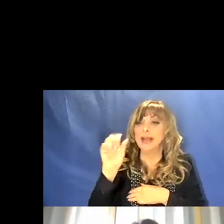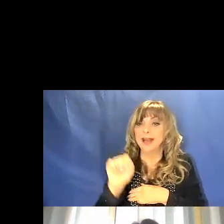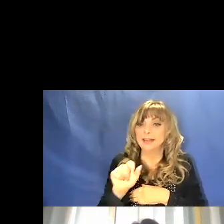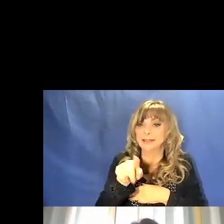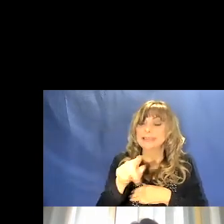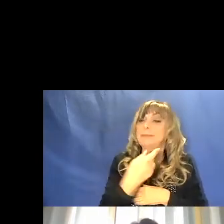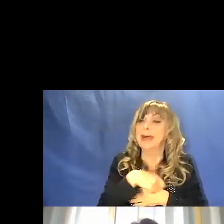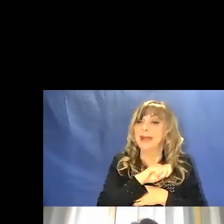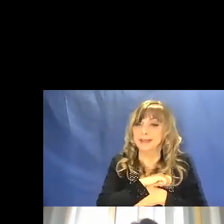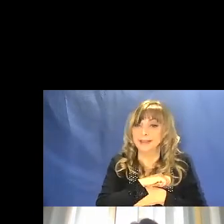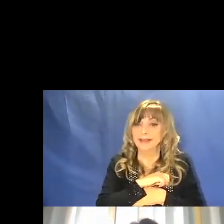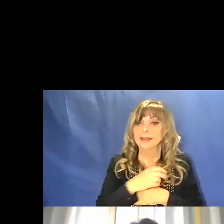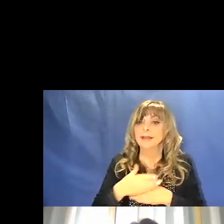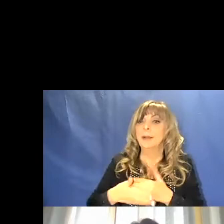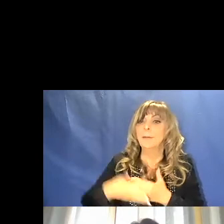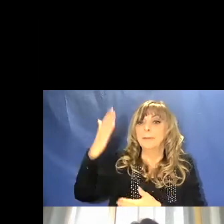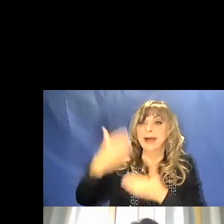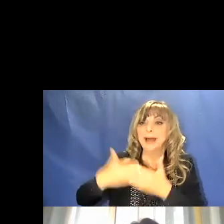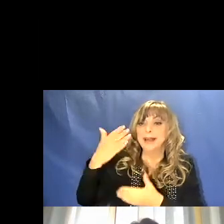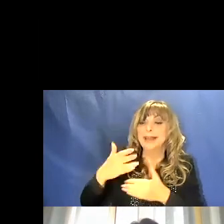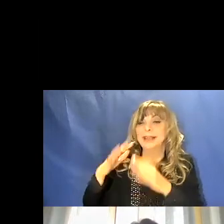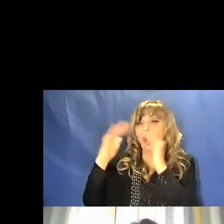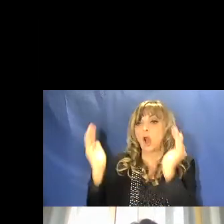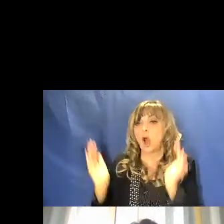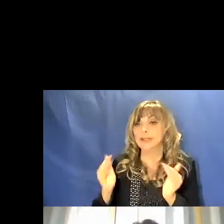sulle pareti della grotta.